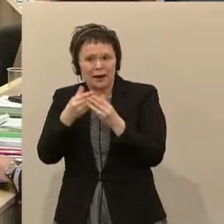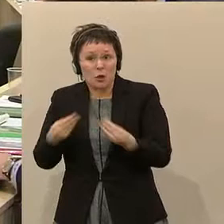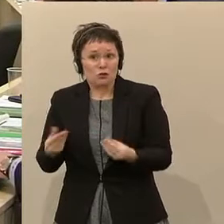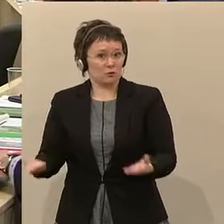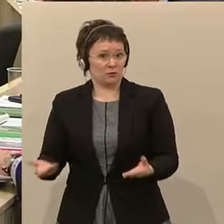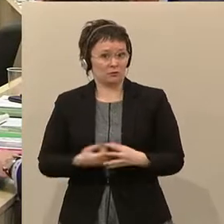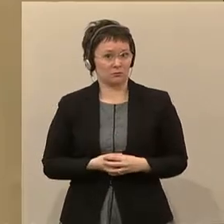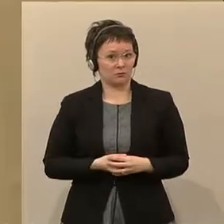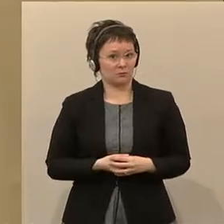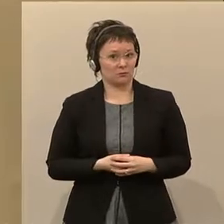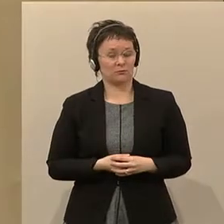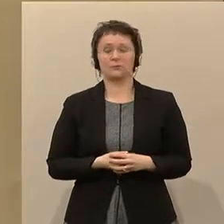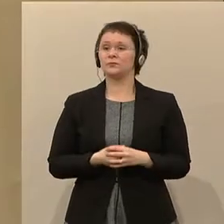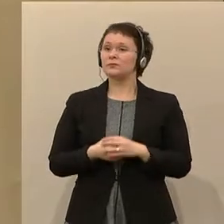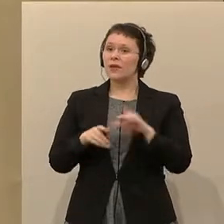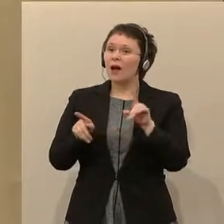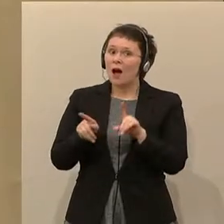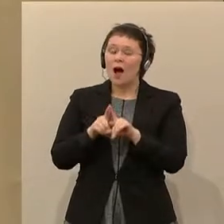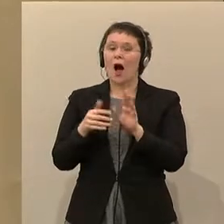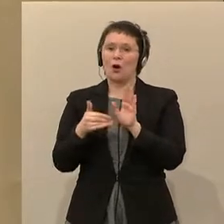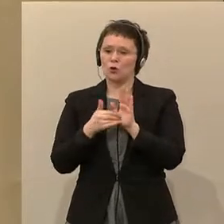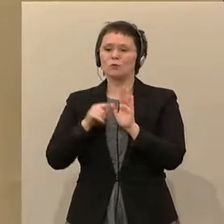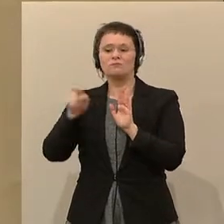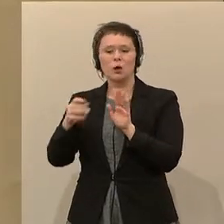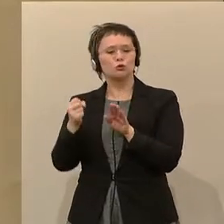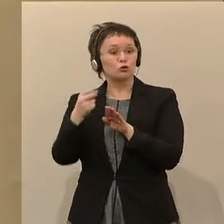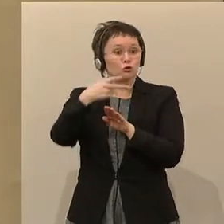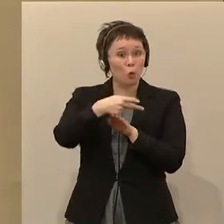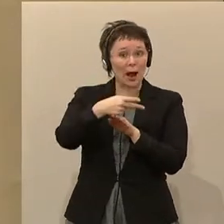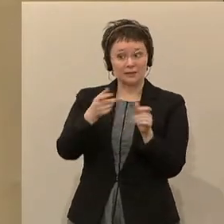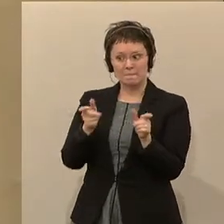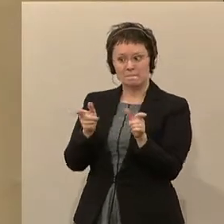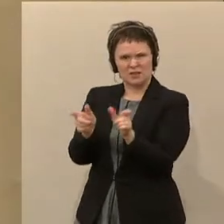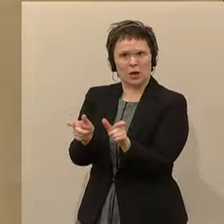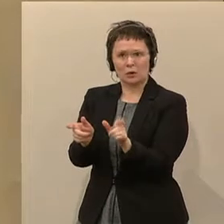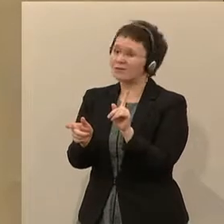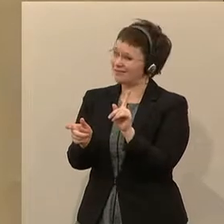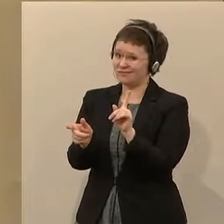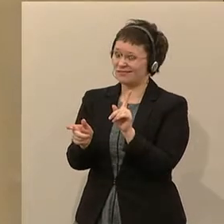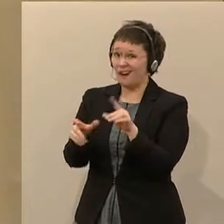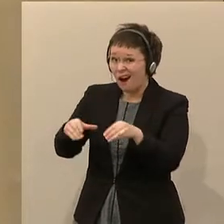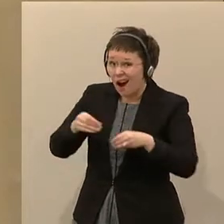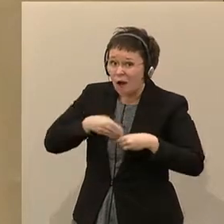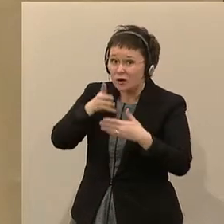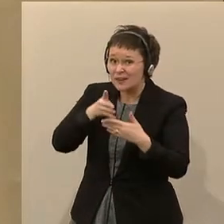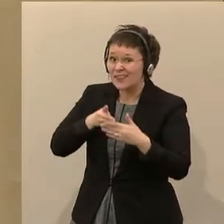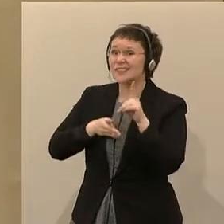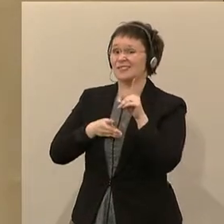Weiters fördert die Einführung von Zugangsbeschränkungen wie Aufnahmetests das Geschäft mit Vorbereitungskursen.